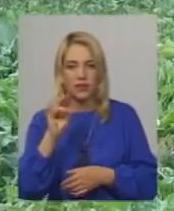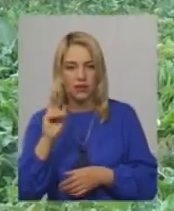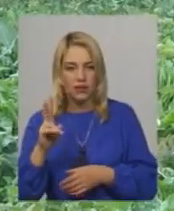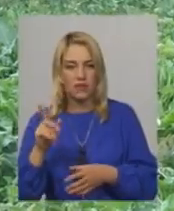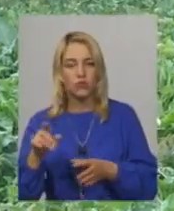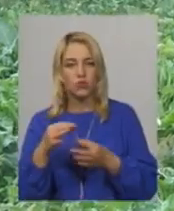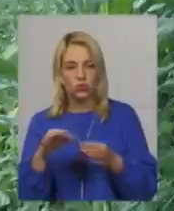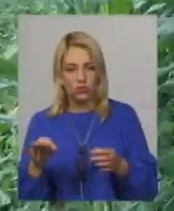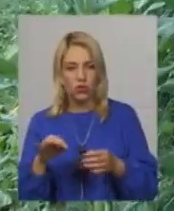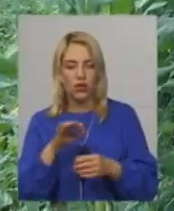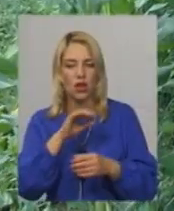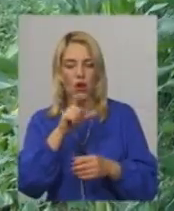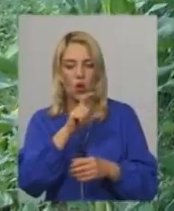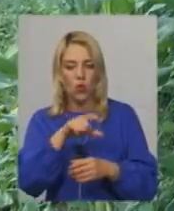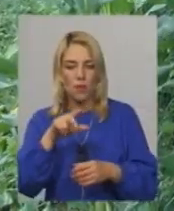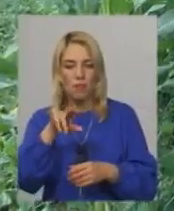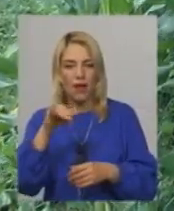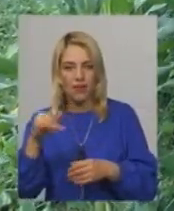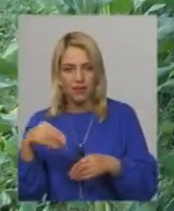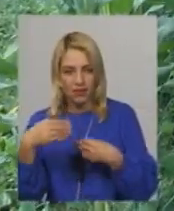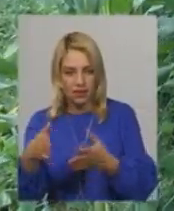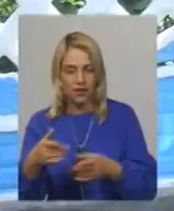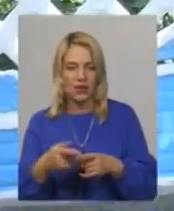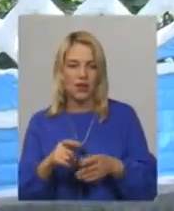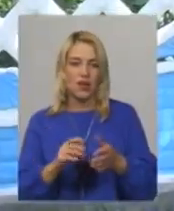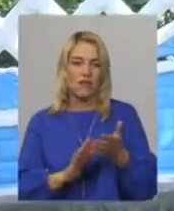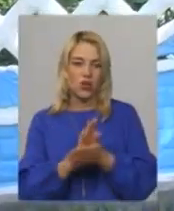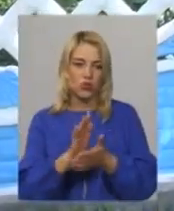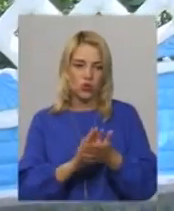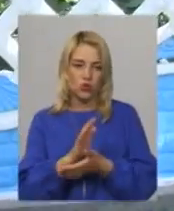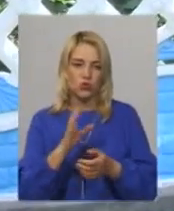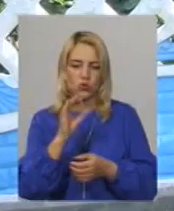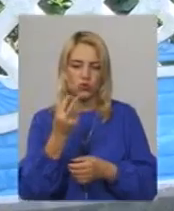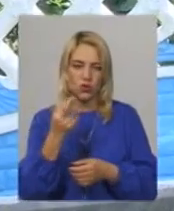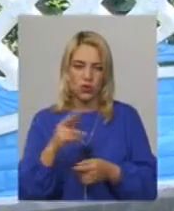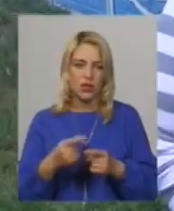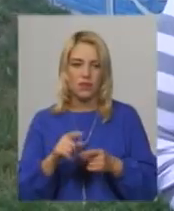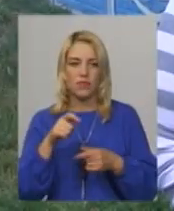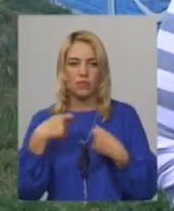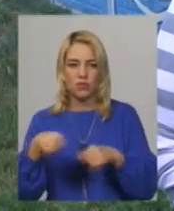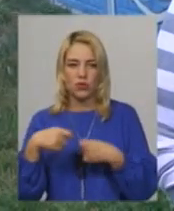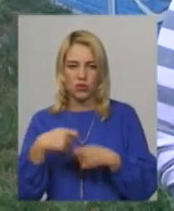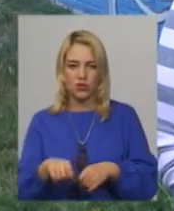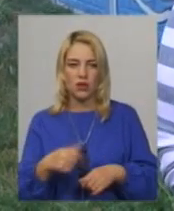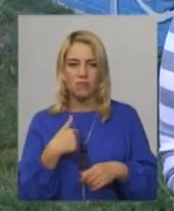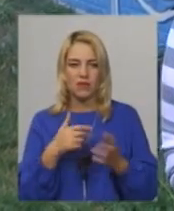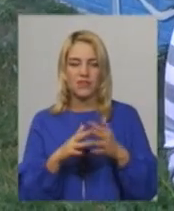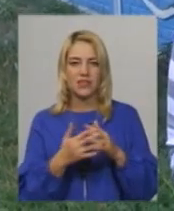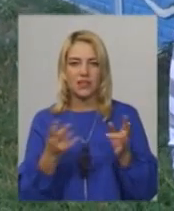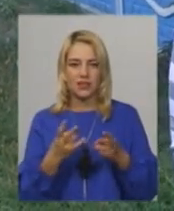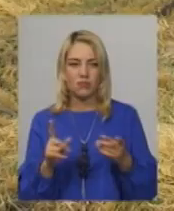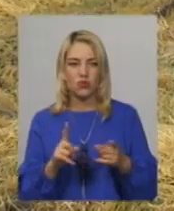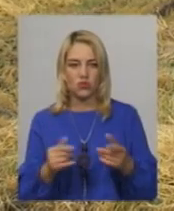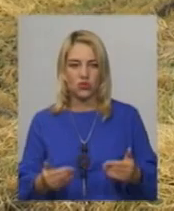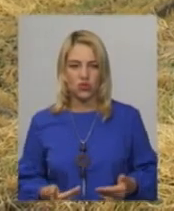використовувати їхню землю. Вирощують городину, сою і зернові. Ольга Олійник каже, сою вирощують на продаж. Ми в селі, нам за щось треба